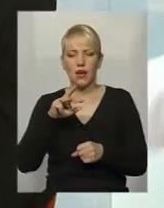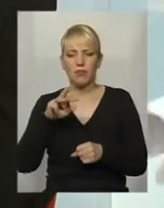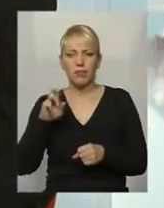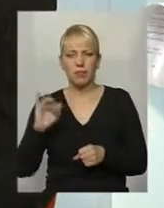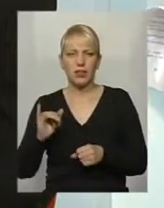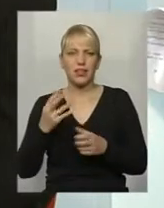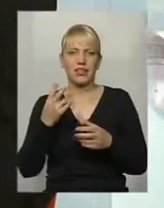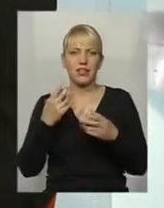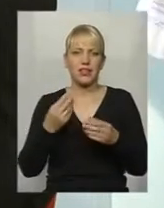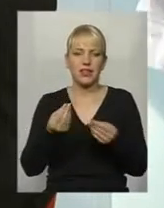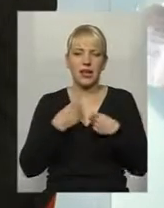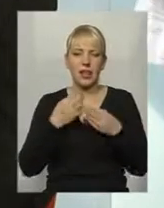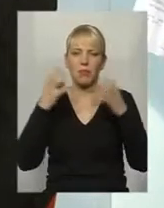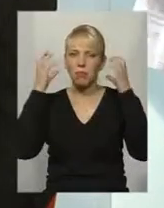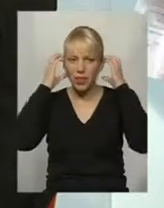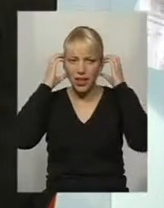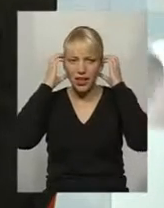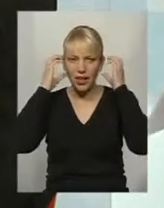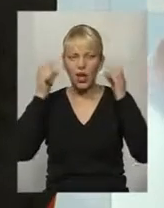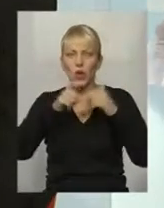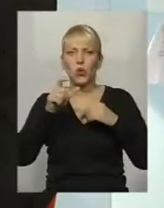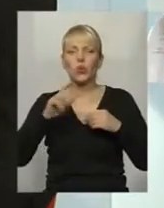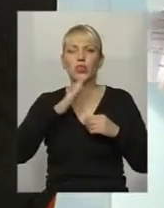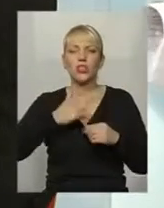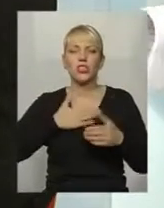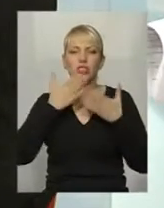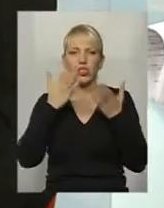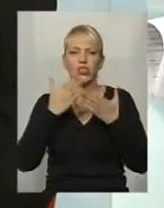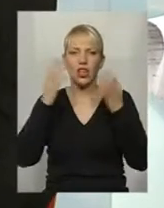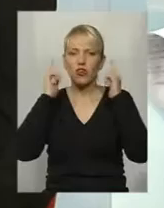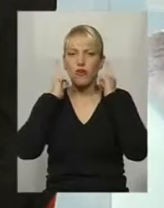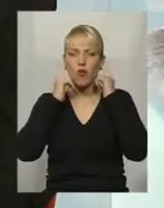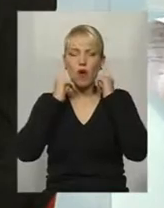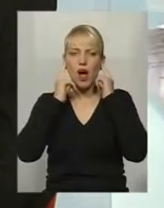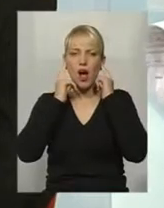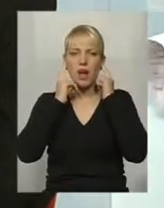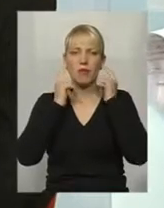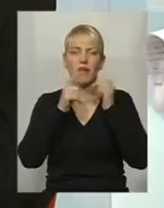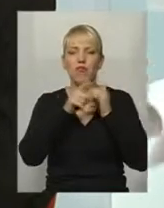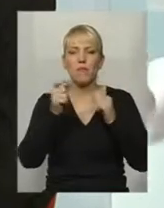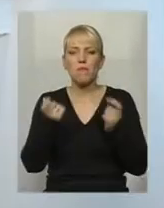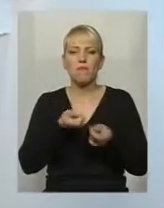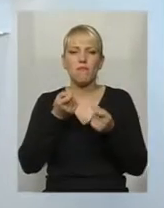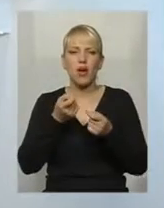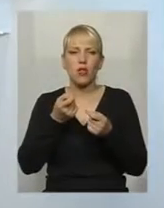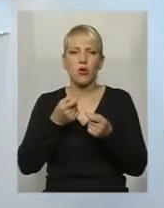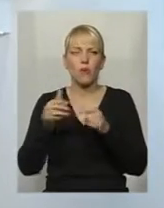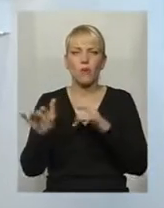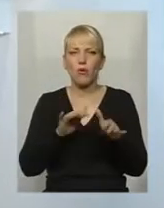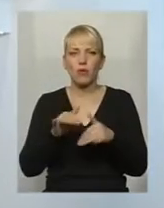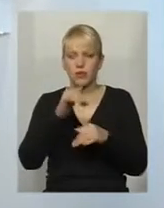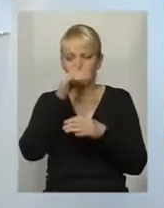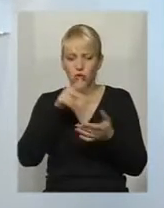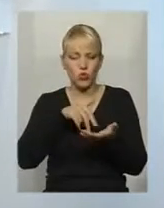-плеєра. Люди наші читають вухами. Наші люди, ну, їм мало що залишається, бо вони мало мобільні. Вони не можуть ходити